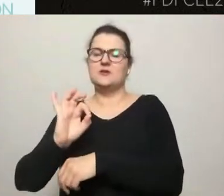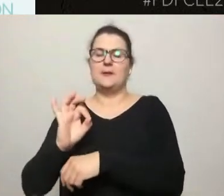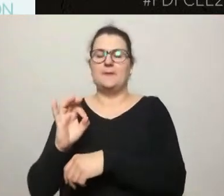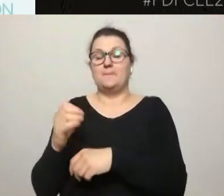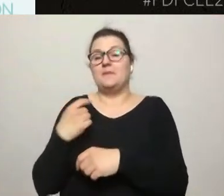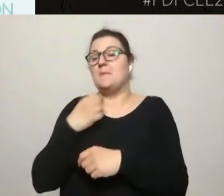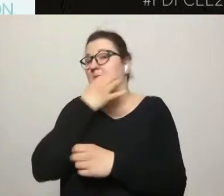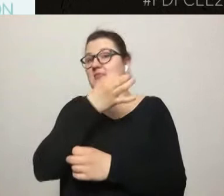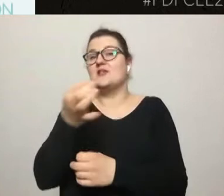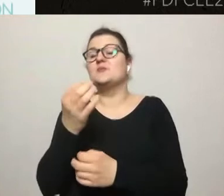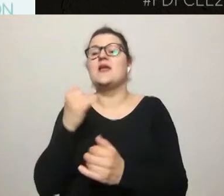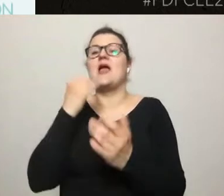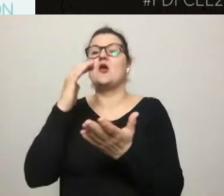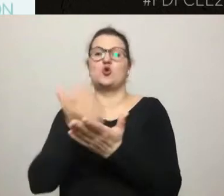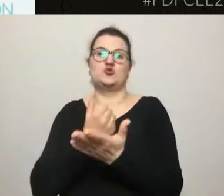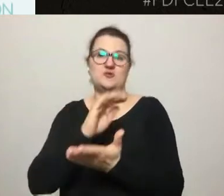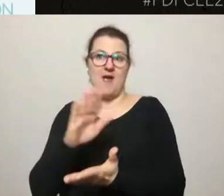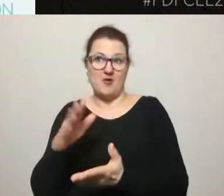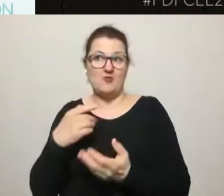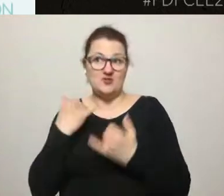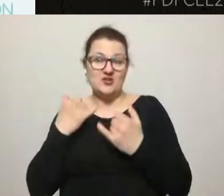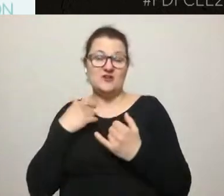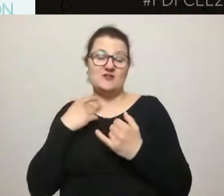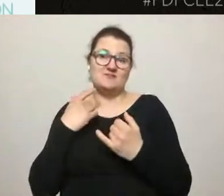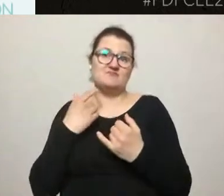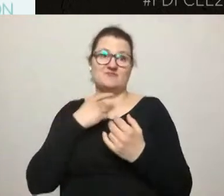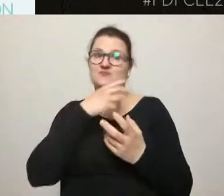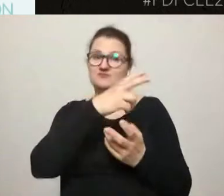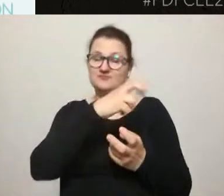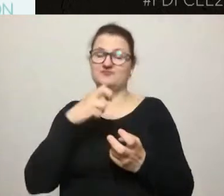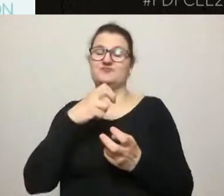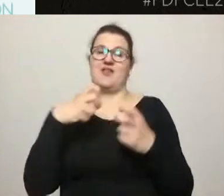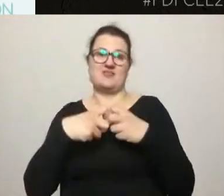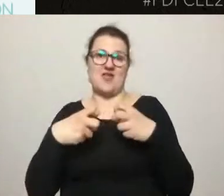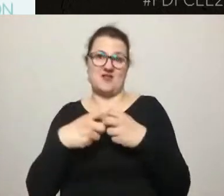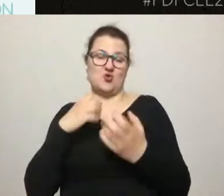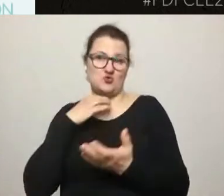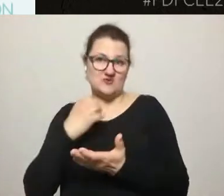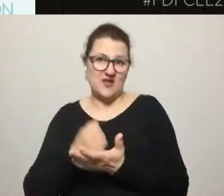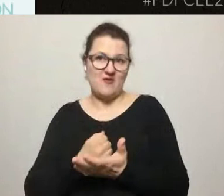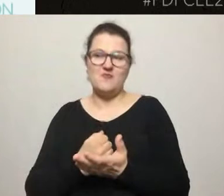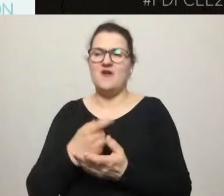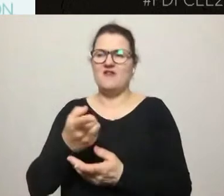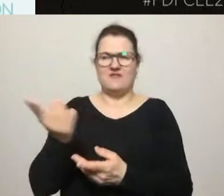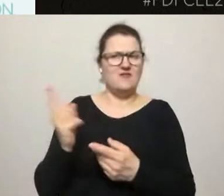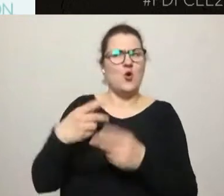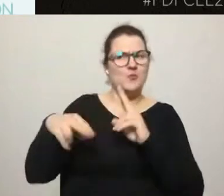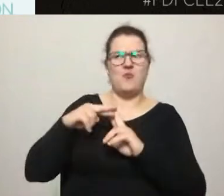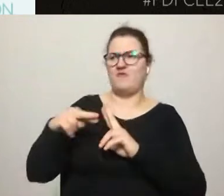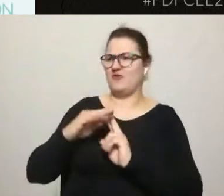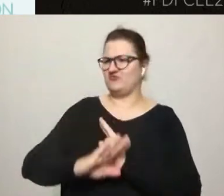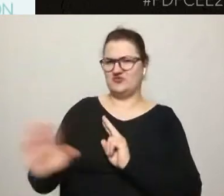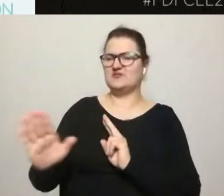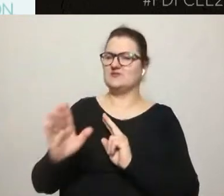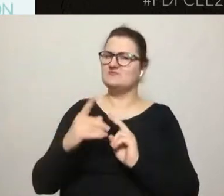internetowych. No i wszyscy zwracali uwagę na to, że zdecydowanie większa i bardziej zróżnicowana